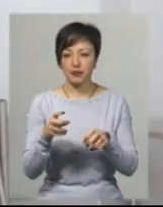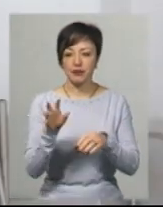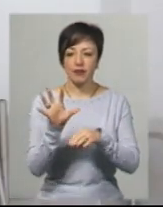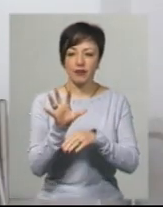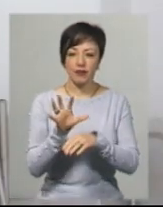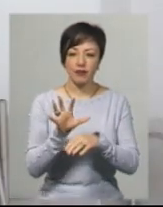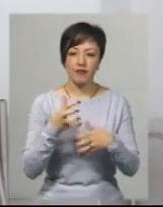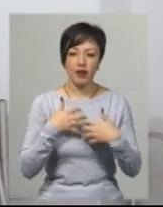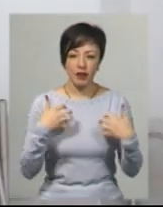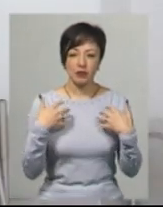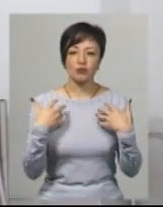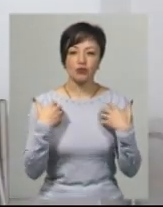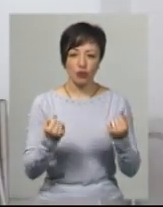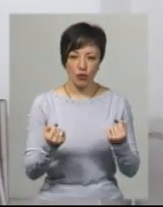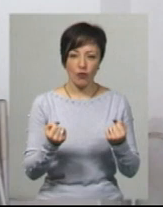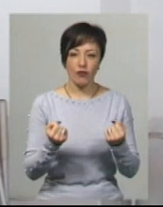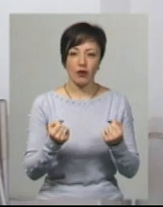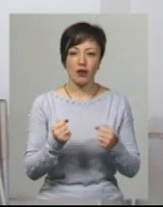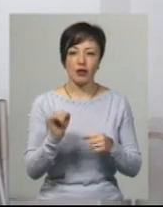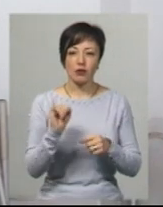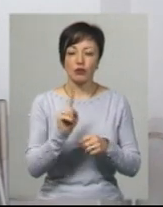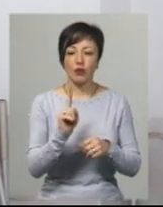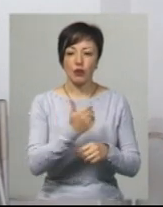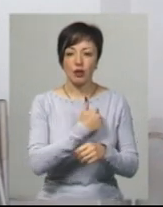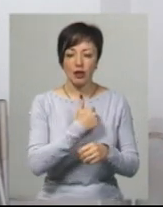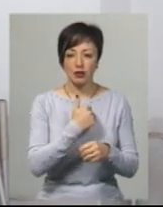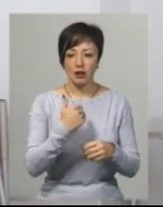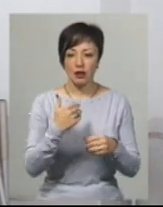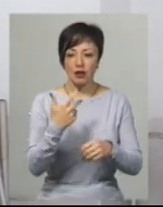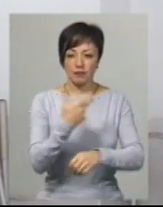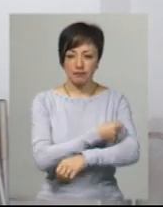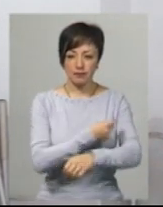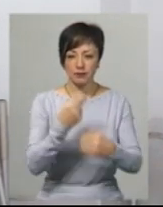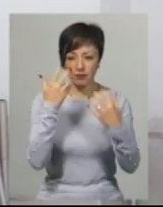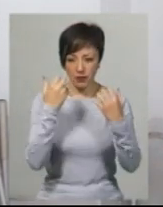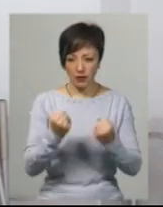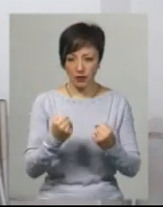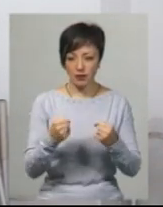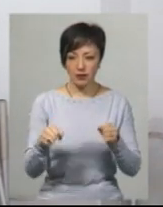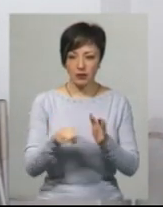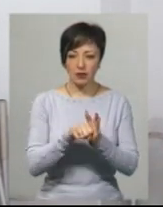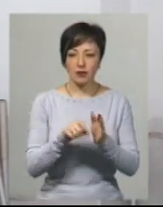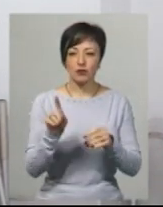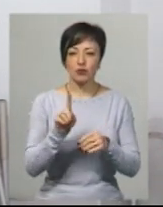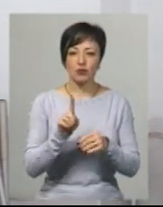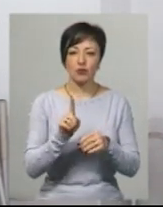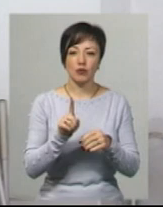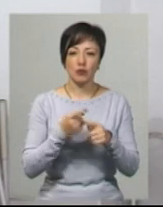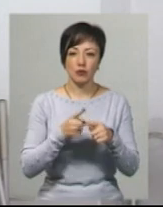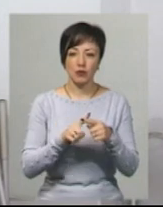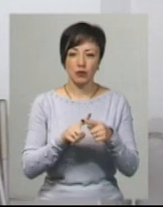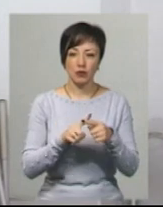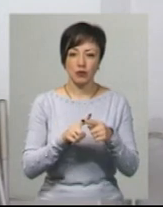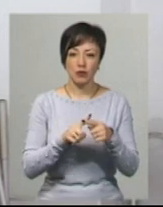Тварина здорова абсолютно. І що вони хотять її усипити, тільки з приводу того, що вона вкусила